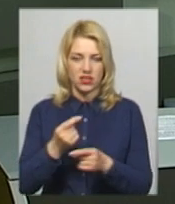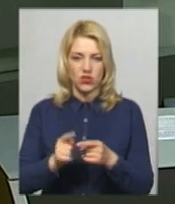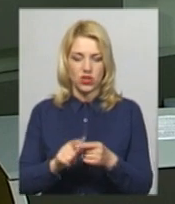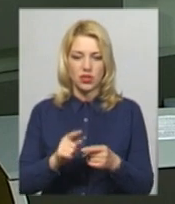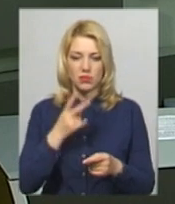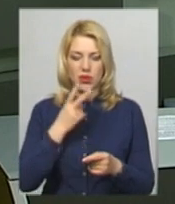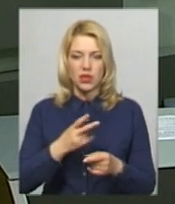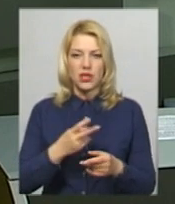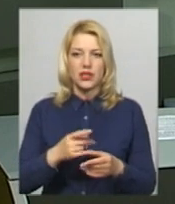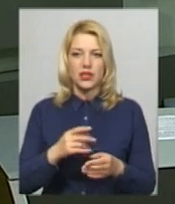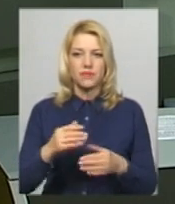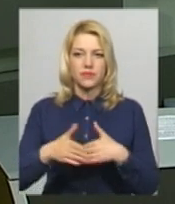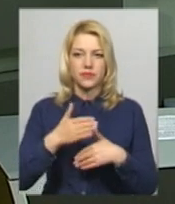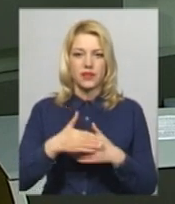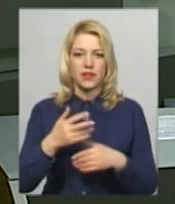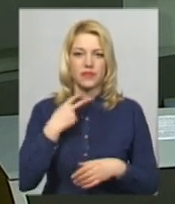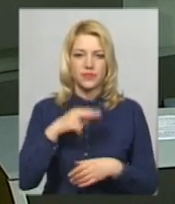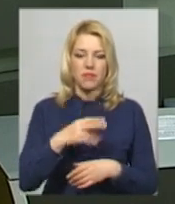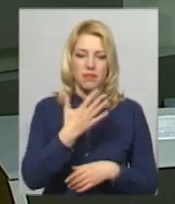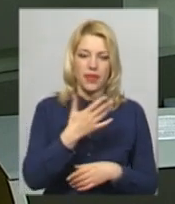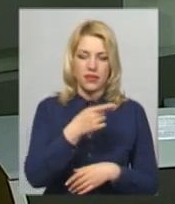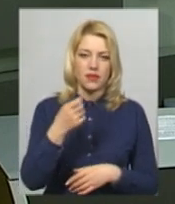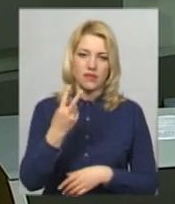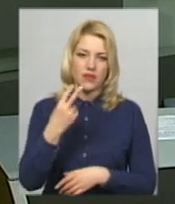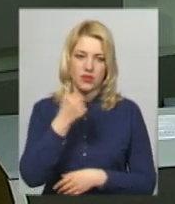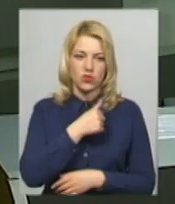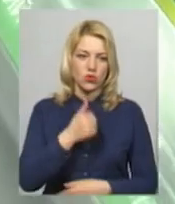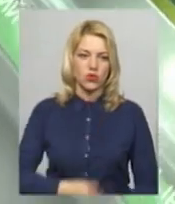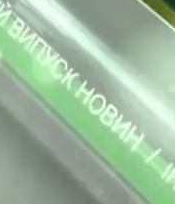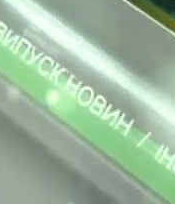передбачає позбавлення волі строком від 5 до 12 років.